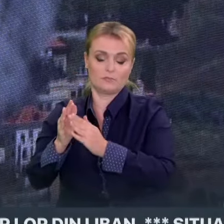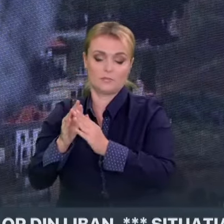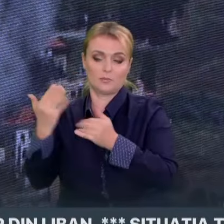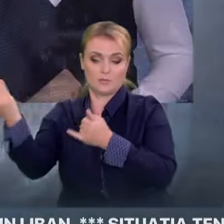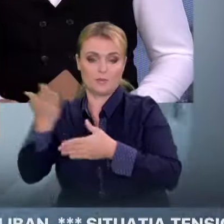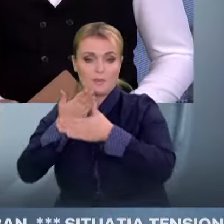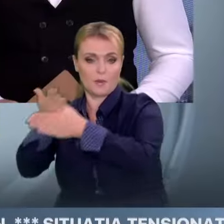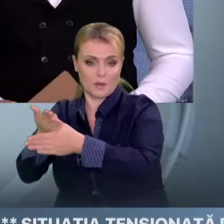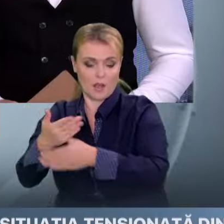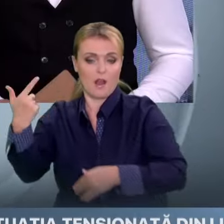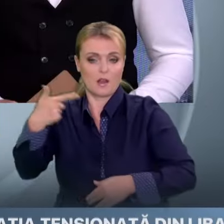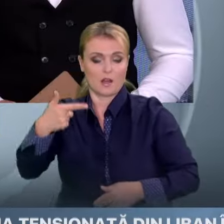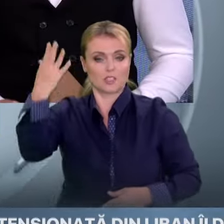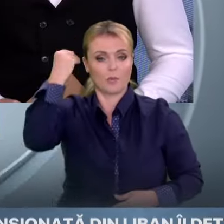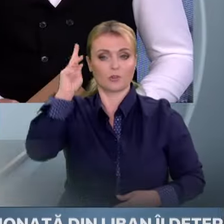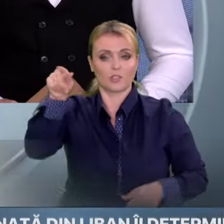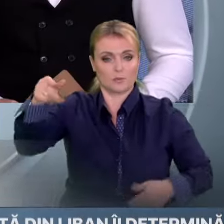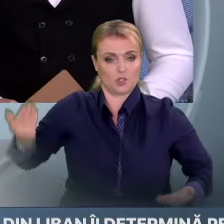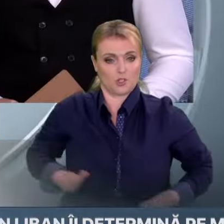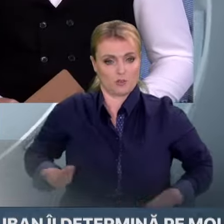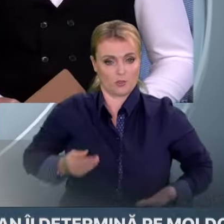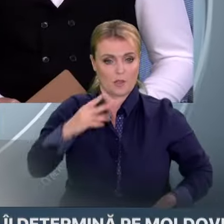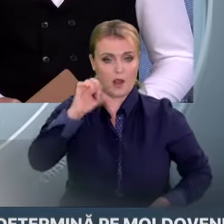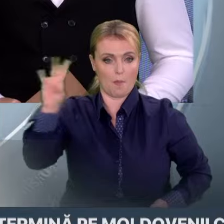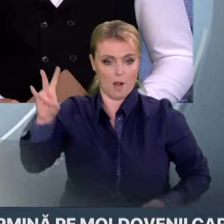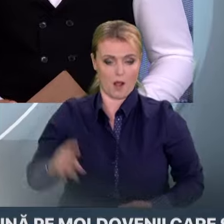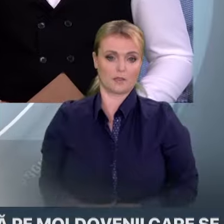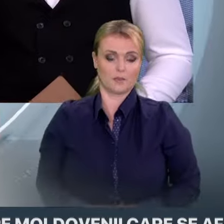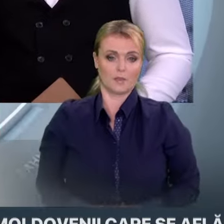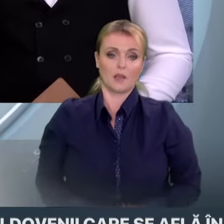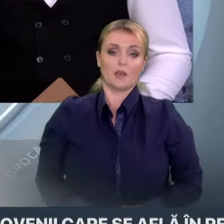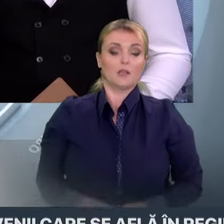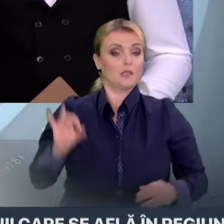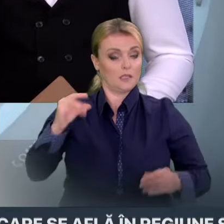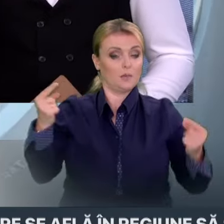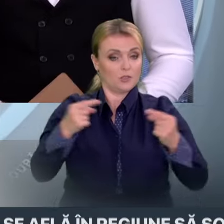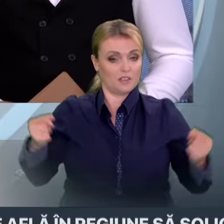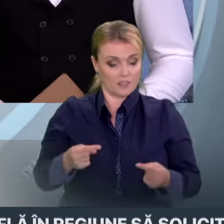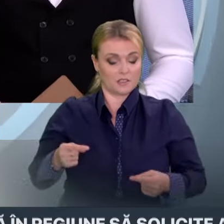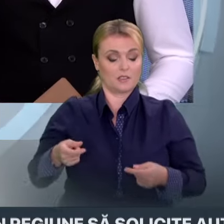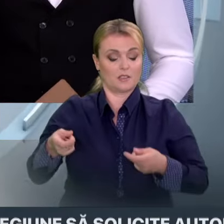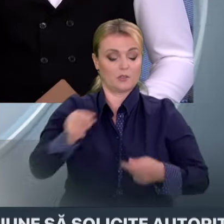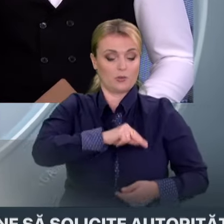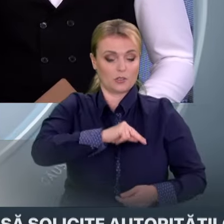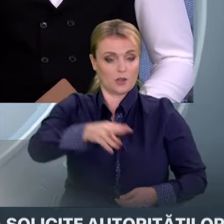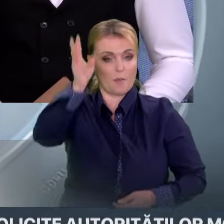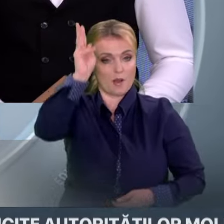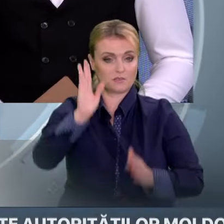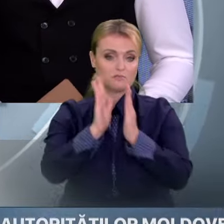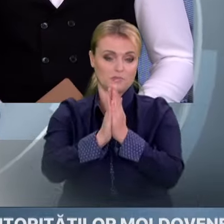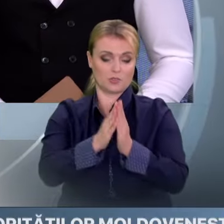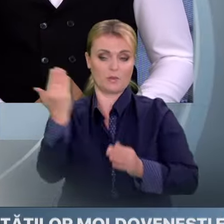cereri de ajutor din partea cetățenilor moldoveni care locuiesc în regiune. Potrivit misiunii diplomatice, moldovenii cer